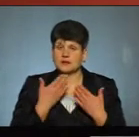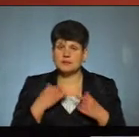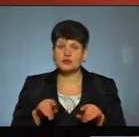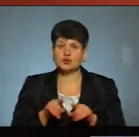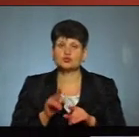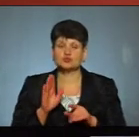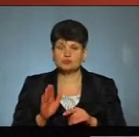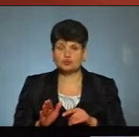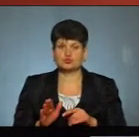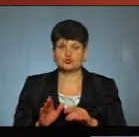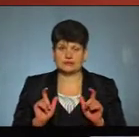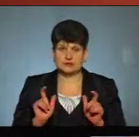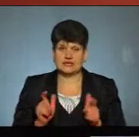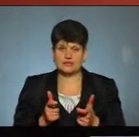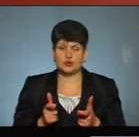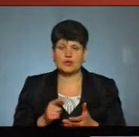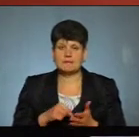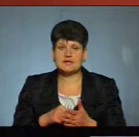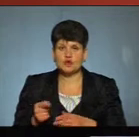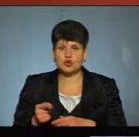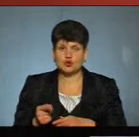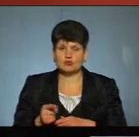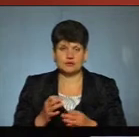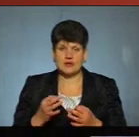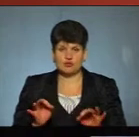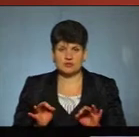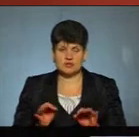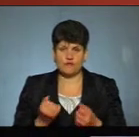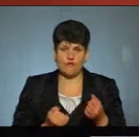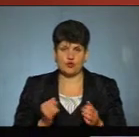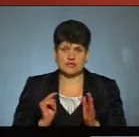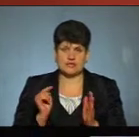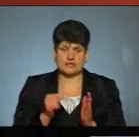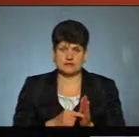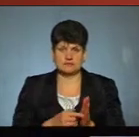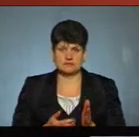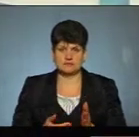ізольоване місто Тернопіль, тобто ще не впускатимуть водіїв приватного транспорту?